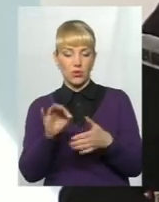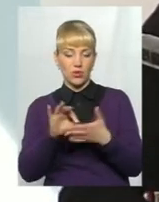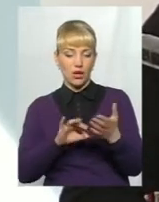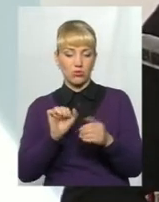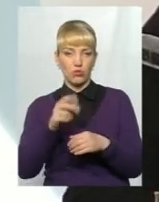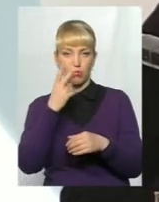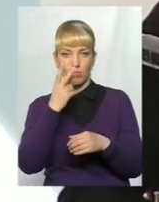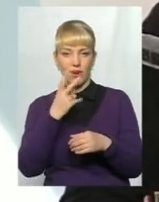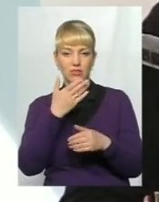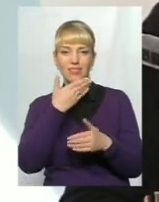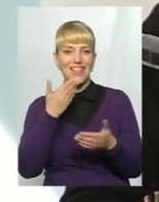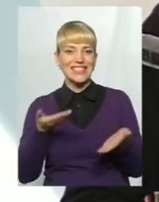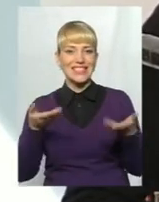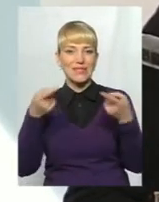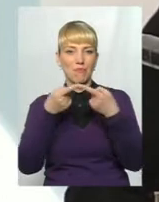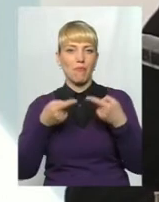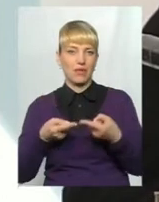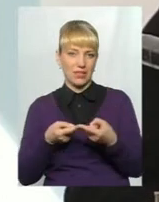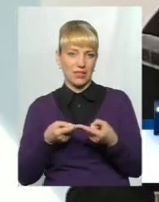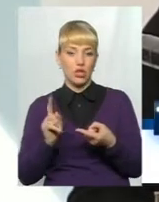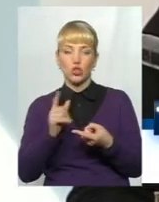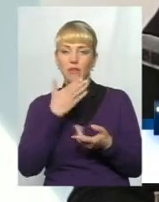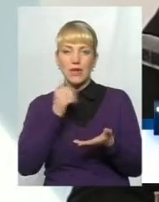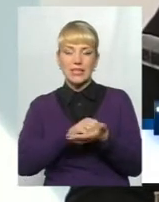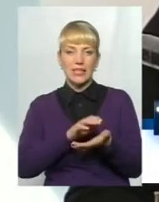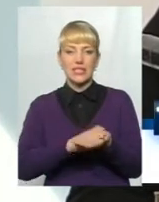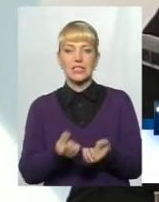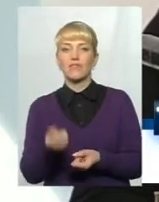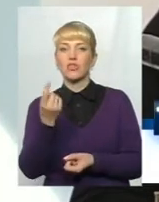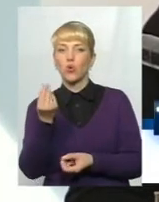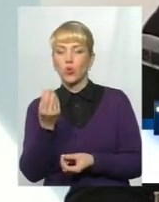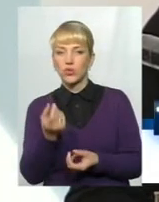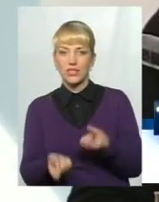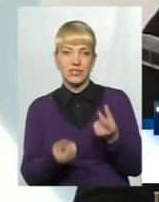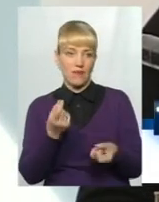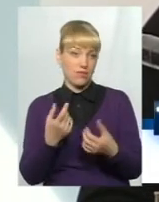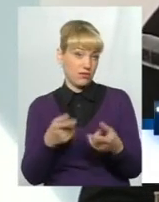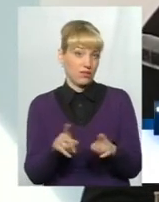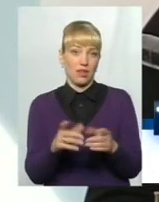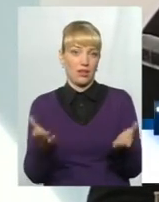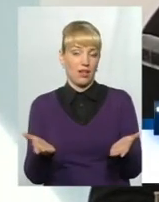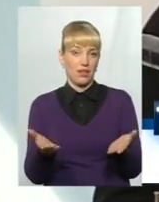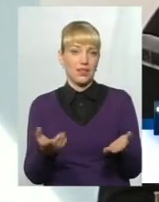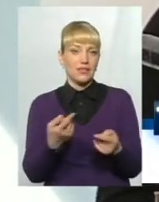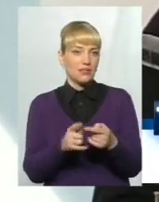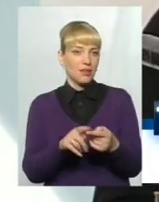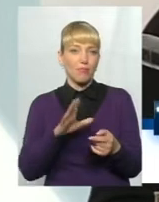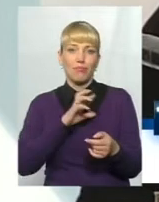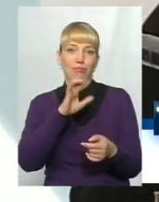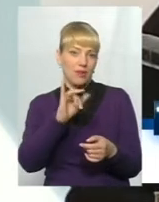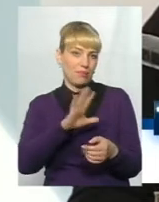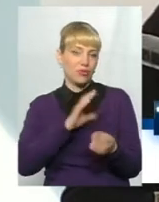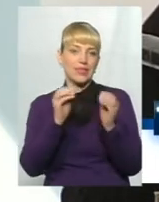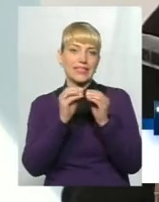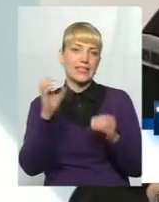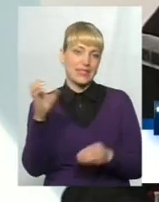побачити неспівпадіння. Що не задекларовано, звідки кошти з'явилися і так далі. Тобто це була б справа 10 секунд, а